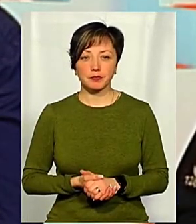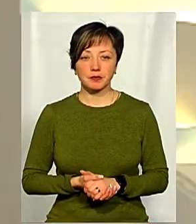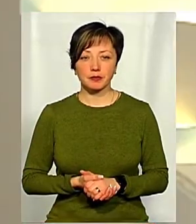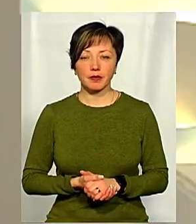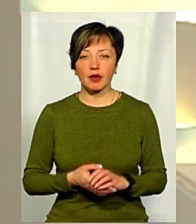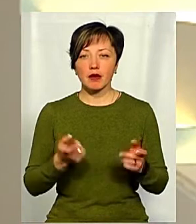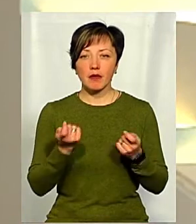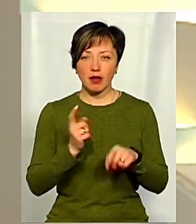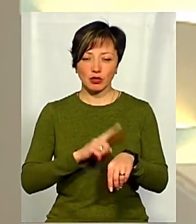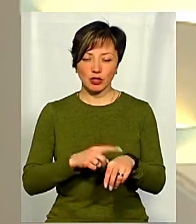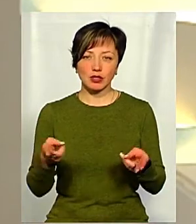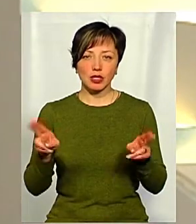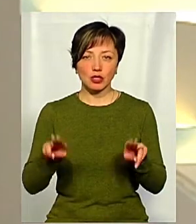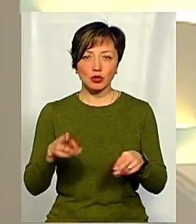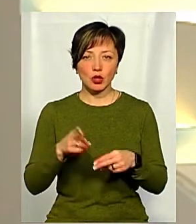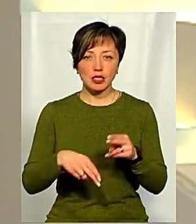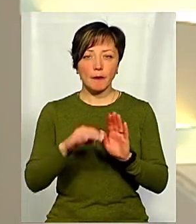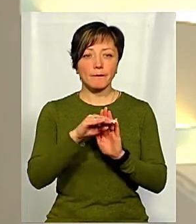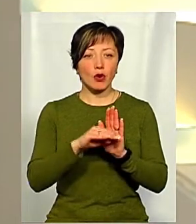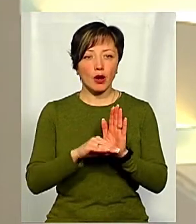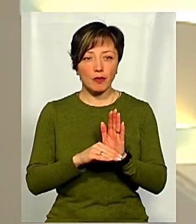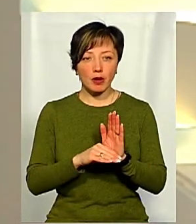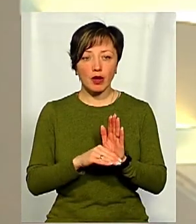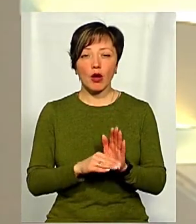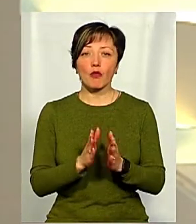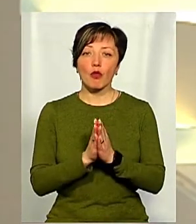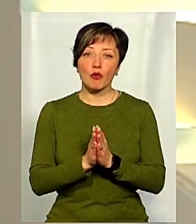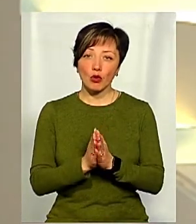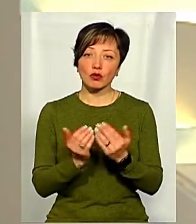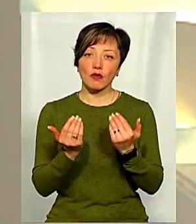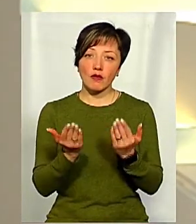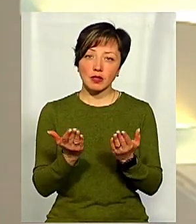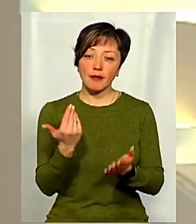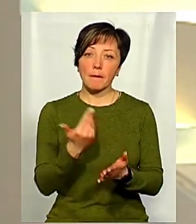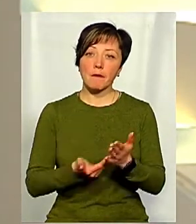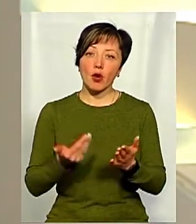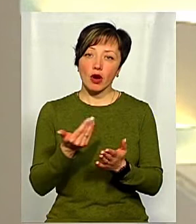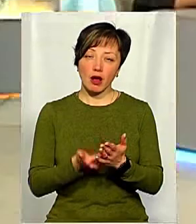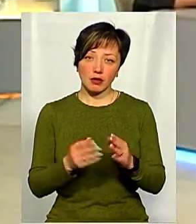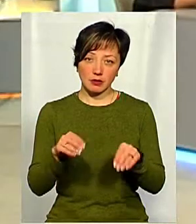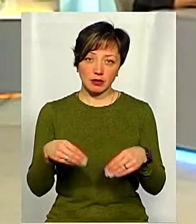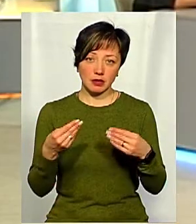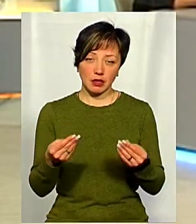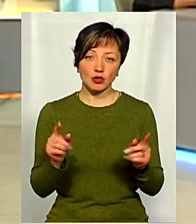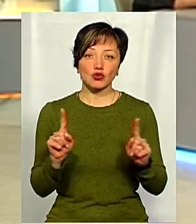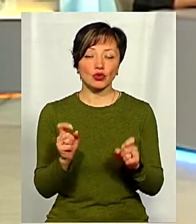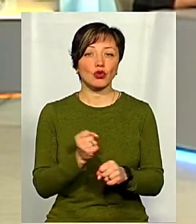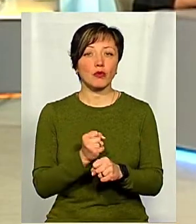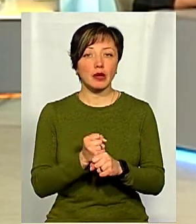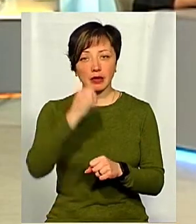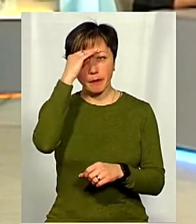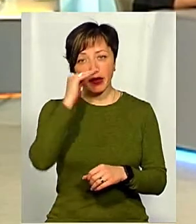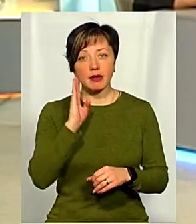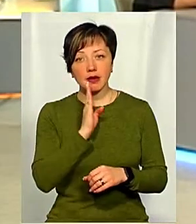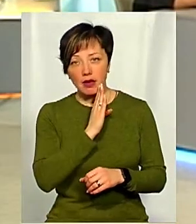Залишлося не так багато часу до кінця програми, тому попрошу вас дати поради. Що робити